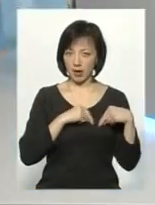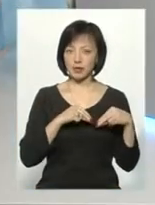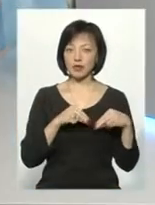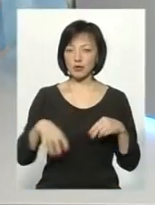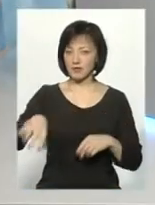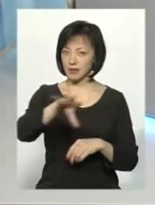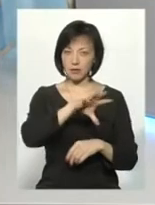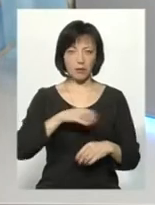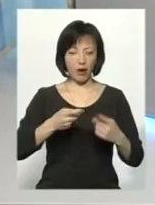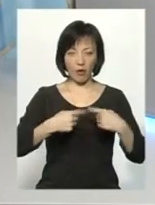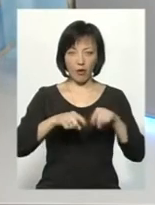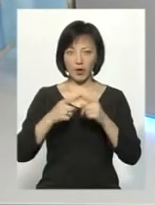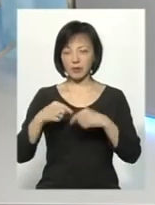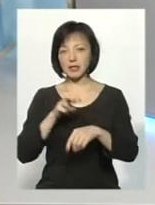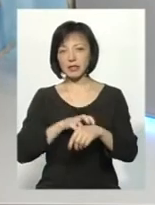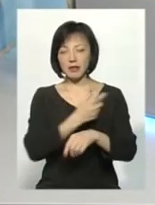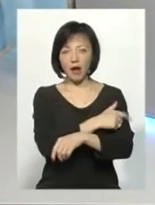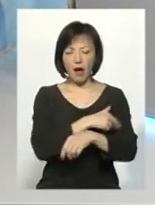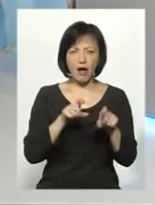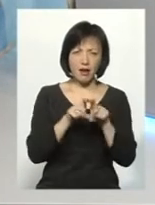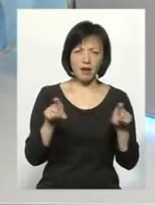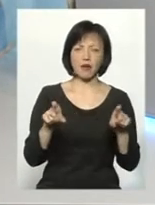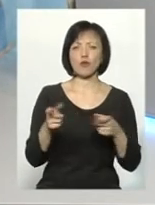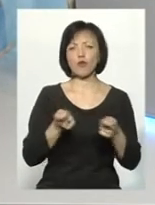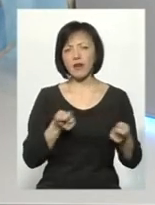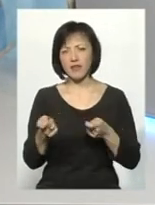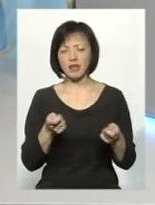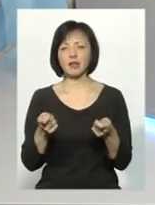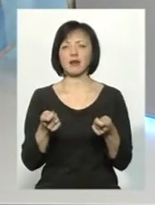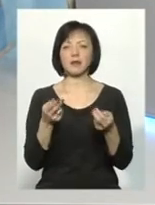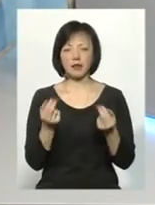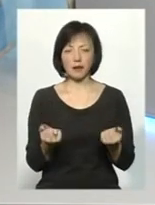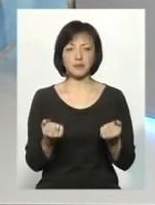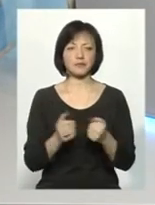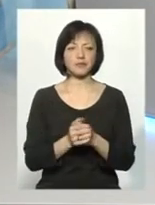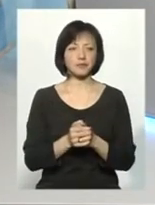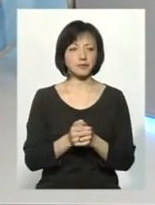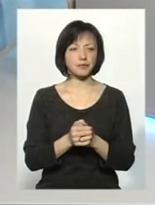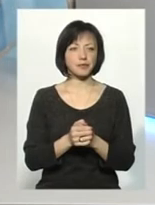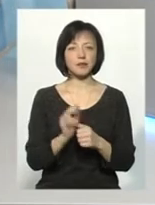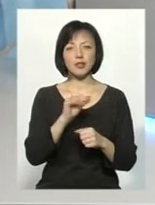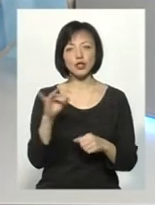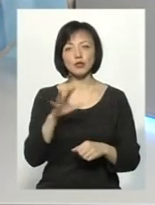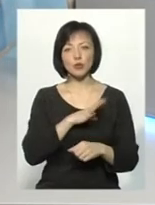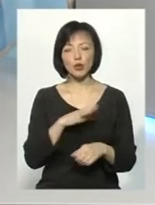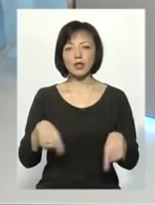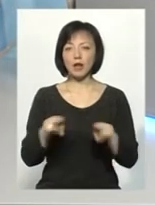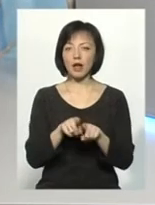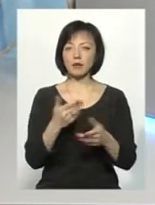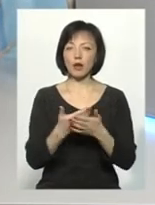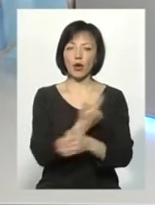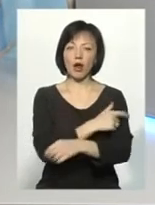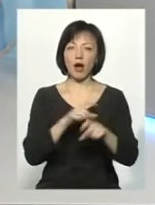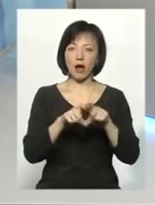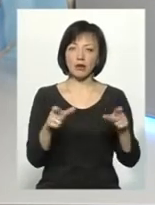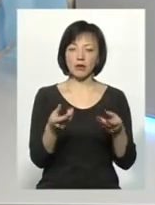усіма органами, і з лікарнями, і з управліннями. Так, звичайно. А чи було таке, що у лікарні